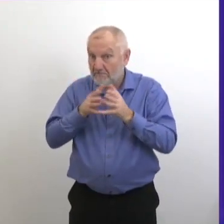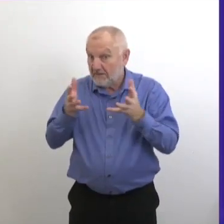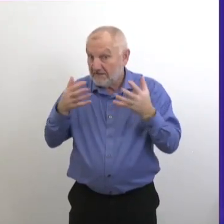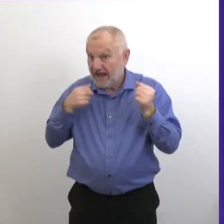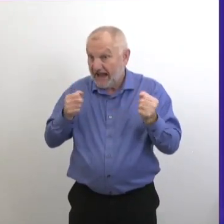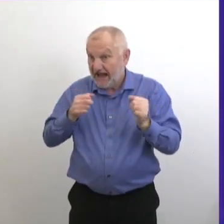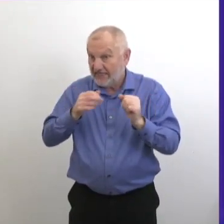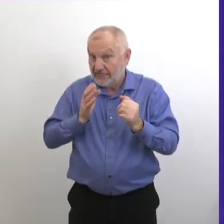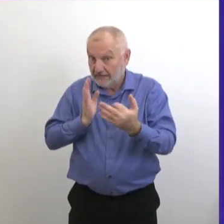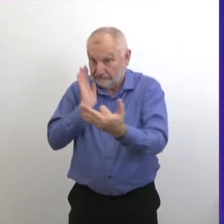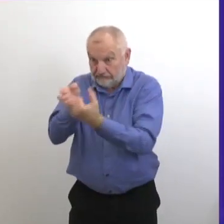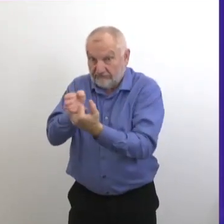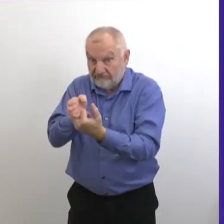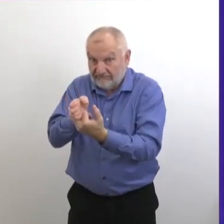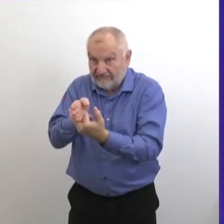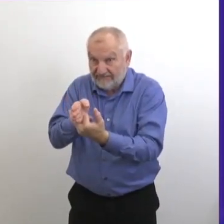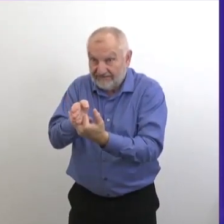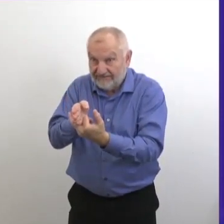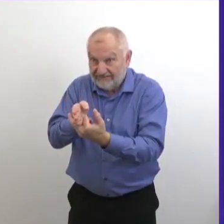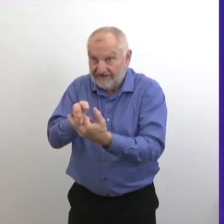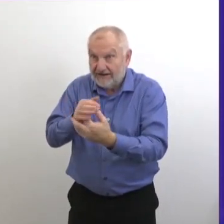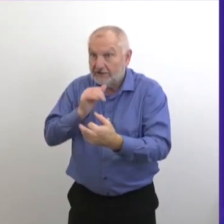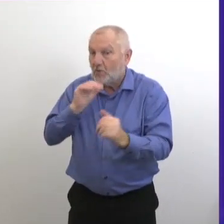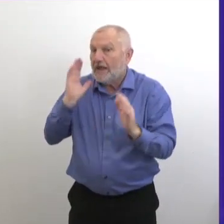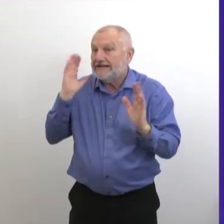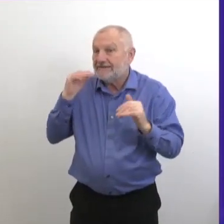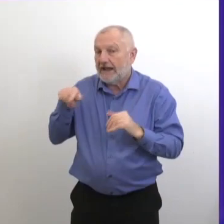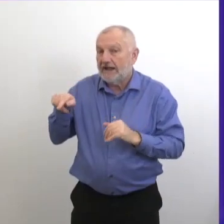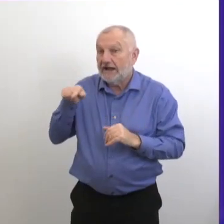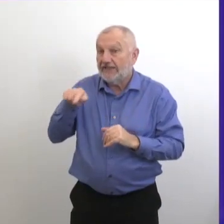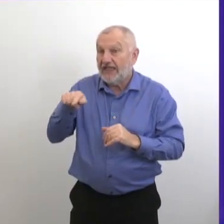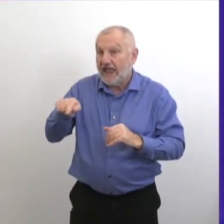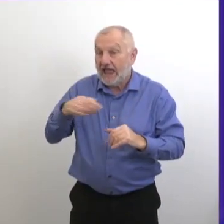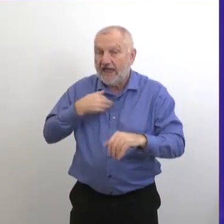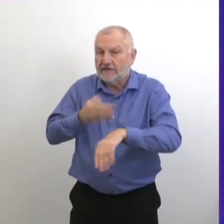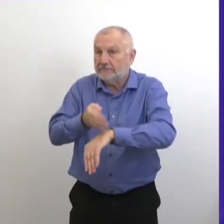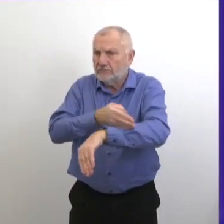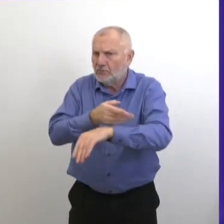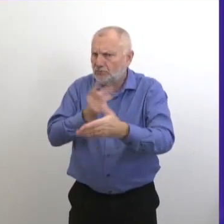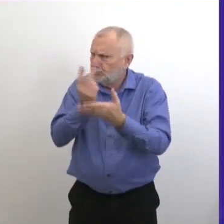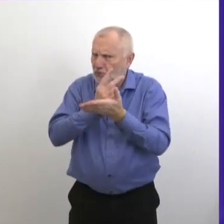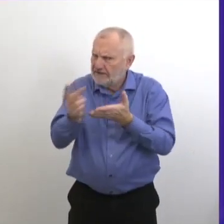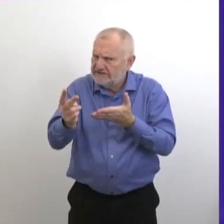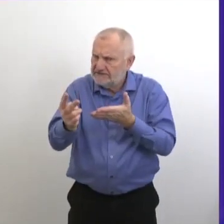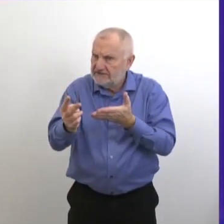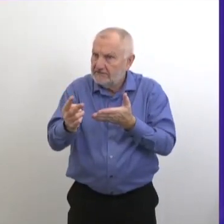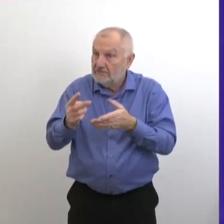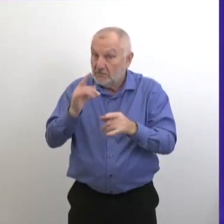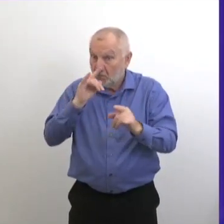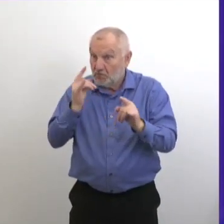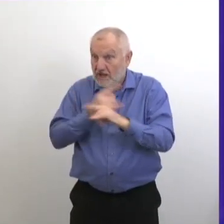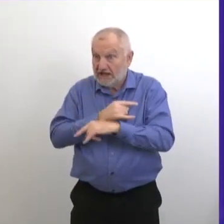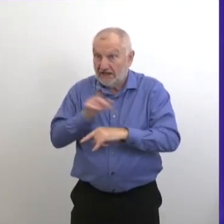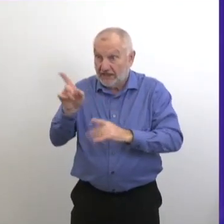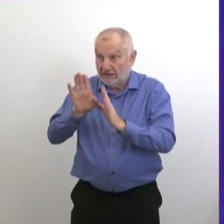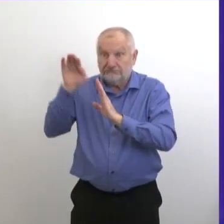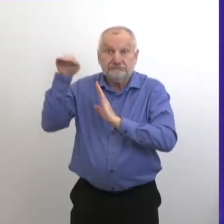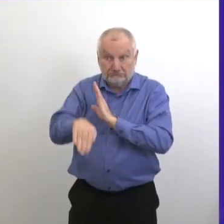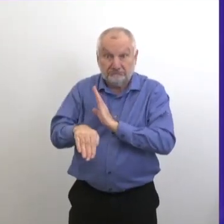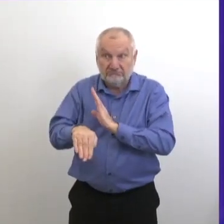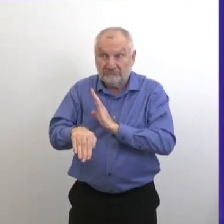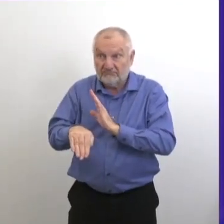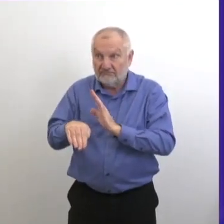quand on fait une intervention de santé publique, on ne s'attend pas à qu'il ait des résultats avant deux semaines. Donc, je peux vous dire que le déclin a en fait